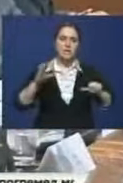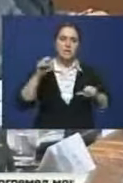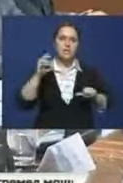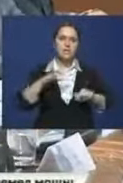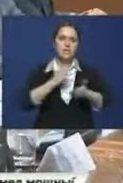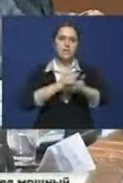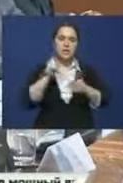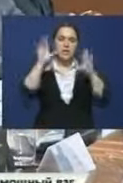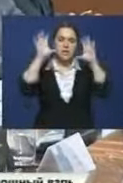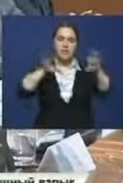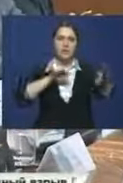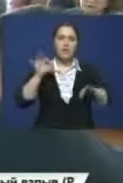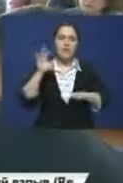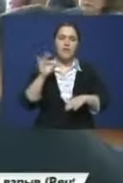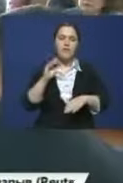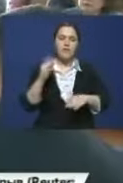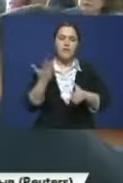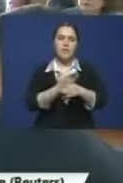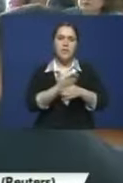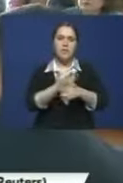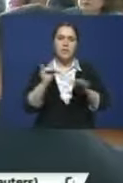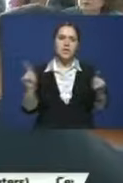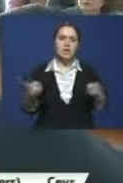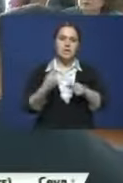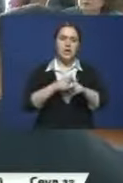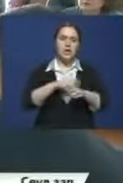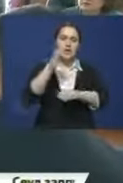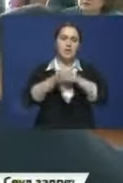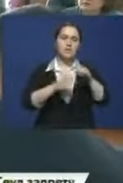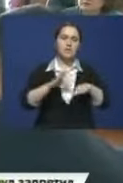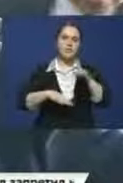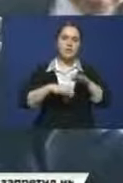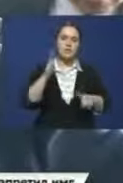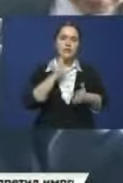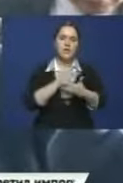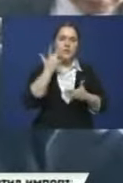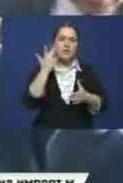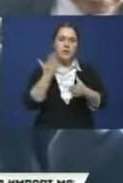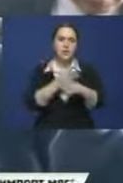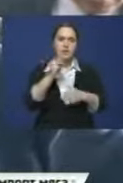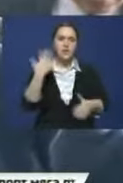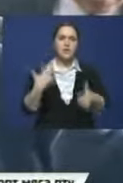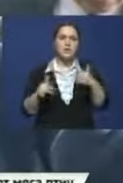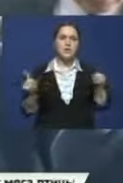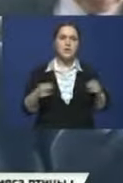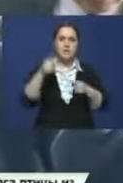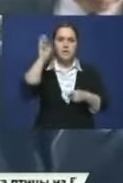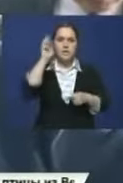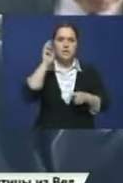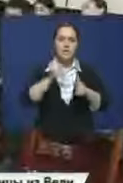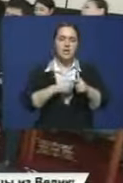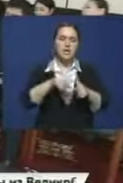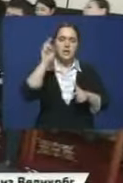Комитета Сената рассмотрен законопроект об официальной помощи развитию. Это международная практика оказания помощи слаборазвитым